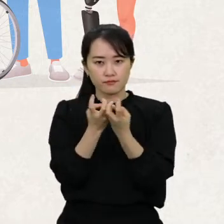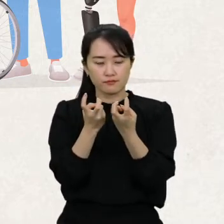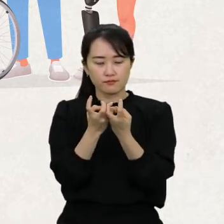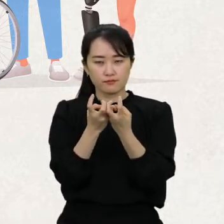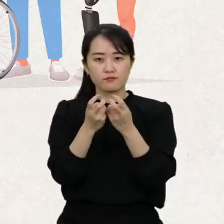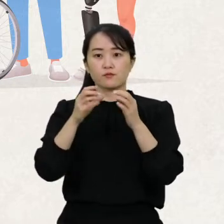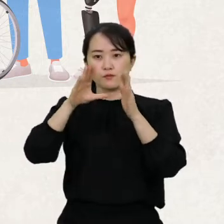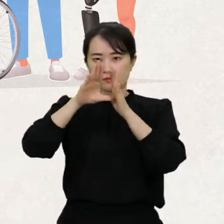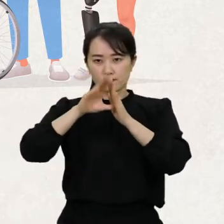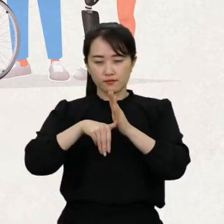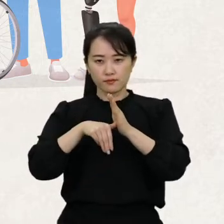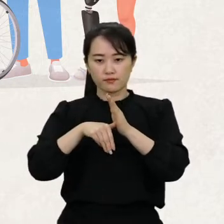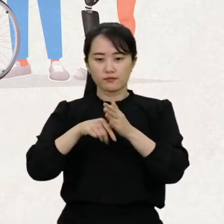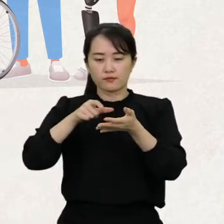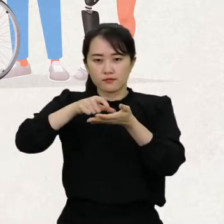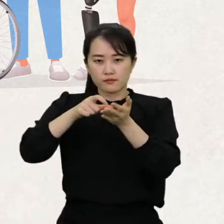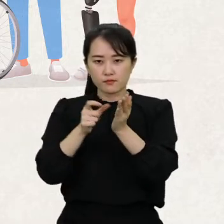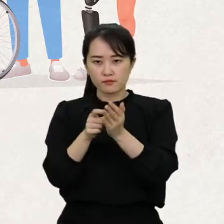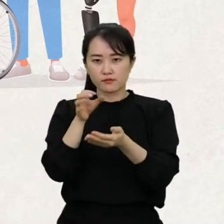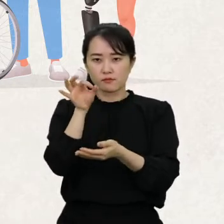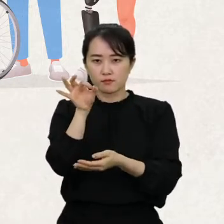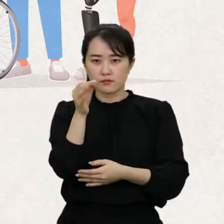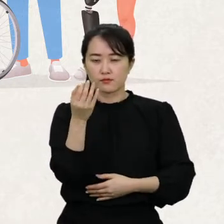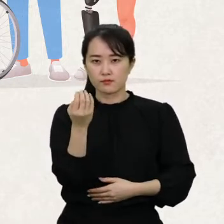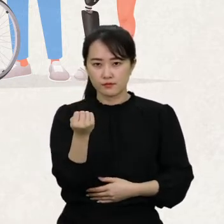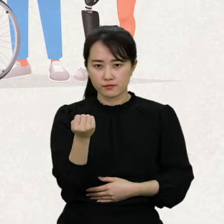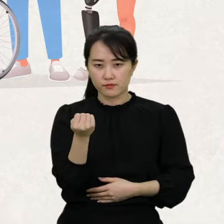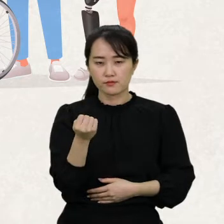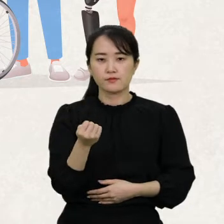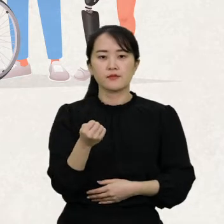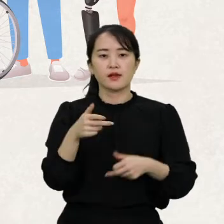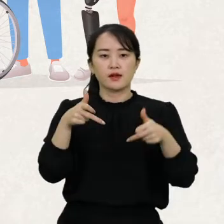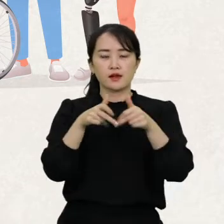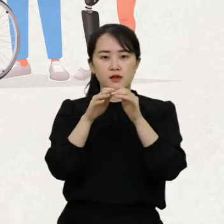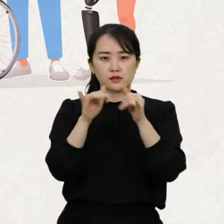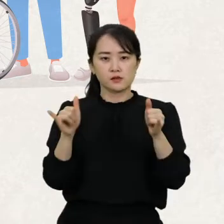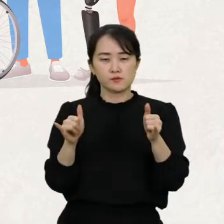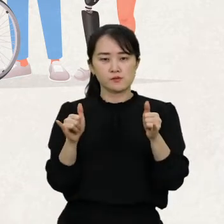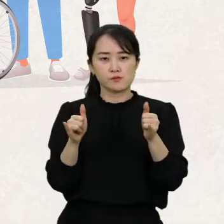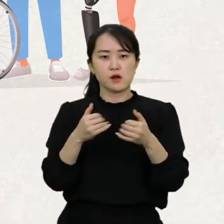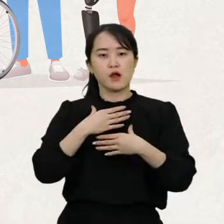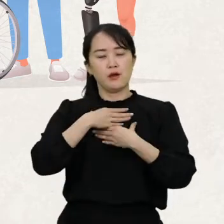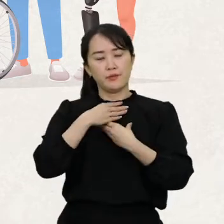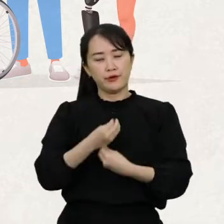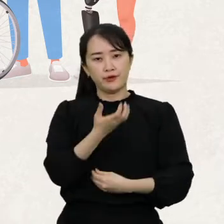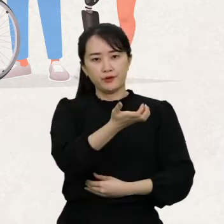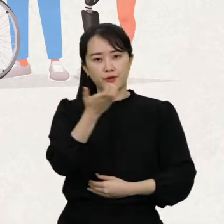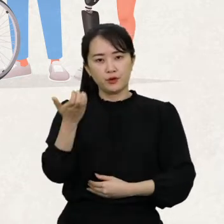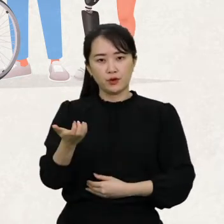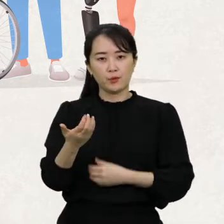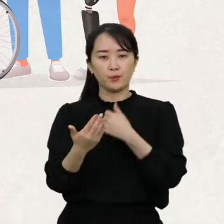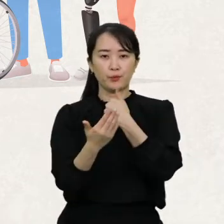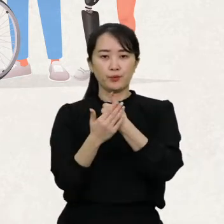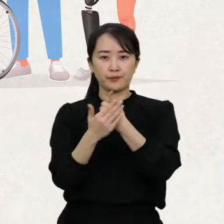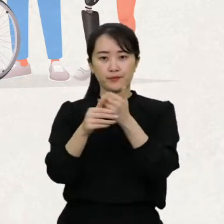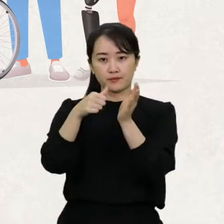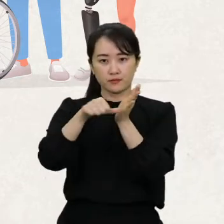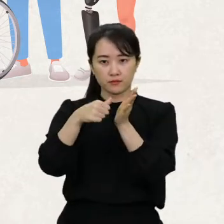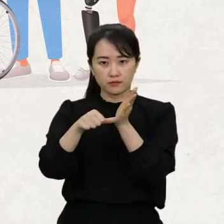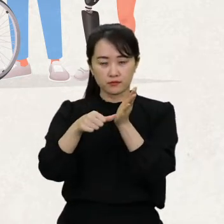그리고 적정한 비용으로 장애인의 이동을 도울 수 있는 이동보조기구 보조기기,